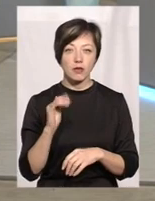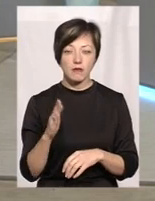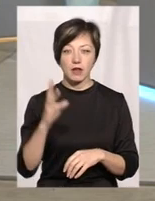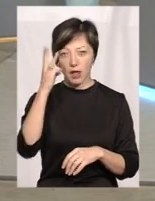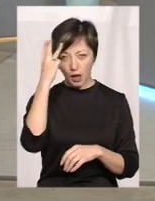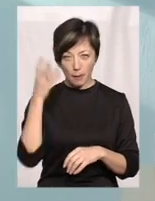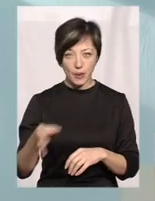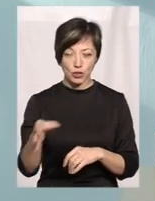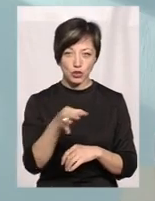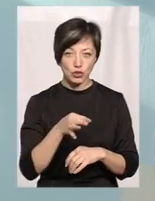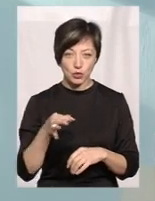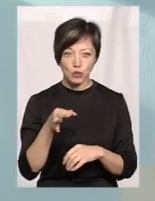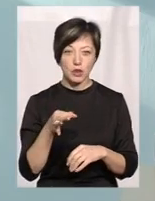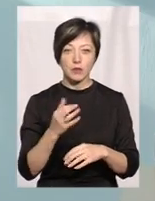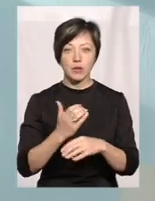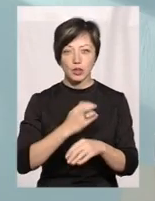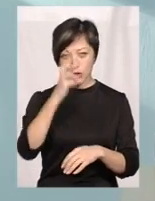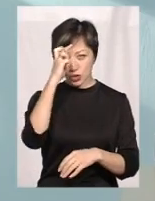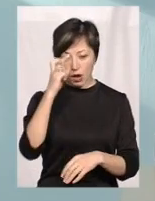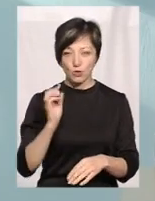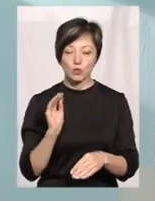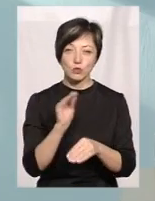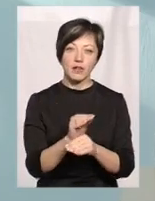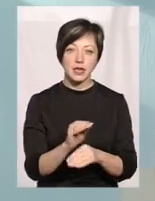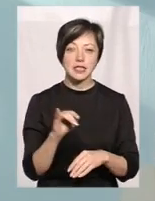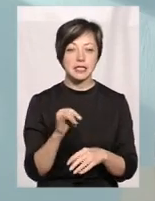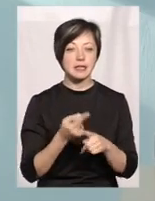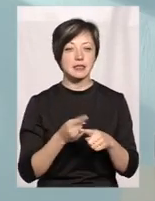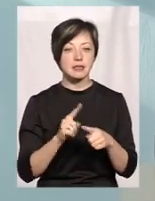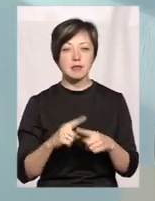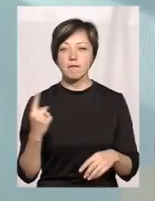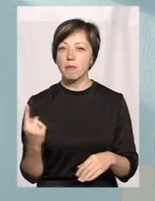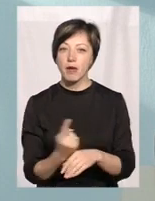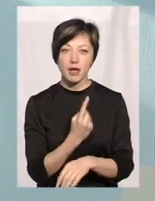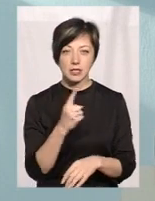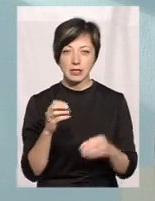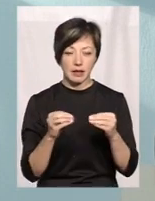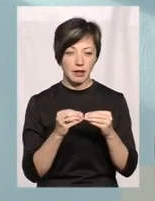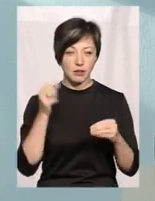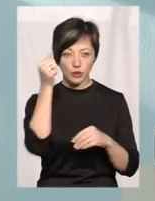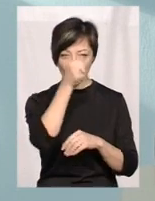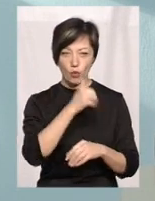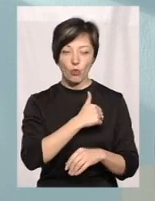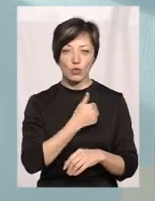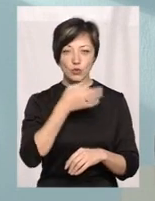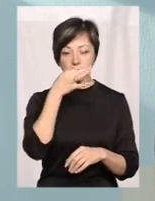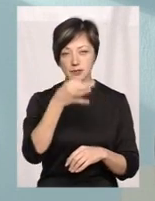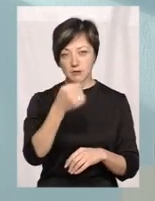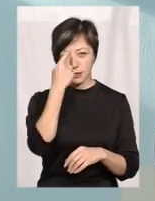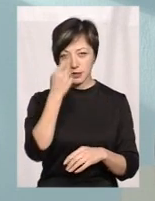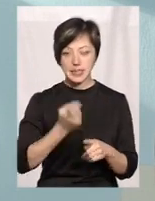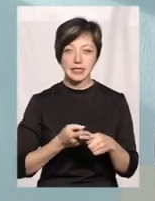Хмельниччину прийшли державної такої субвенції. І це вперше за 10 років, я хочу це зазначити.